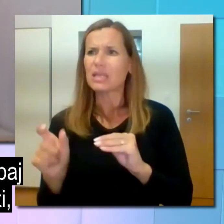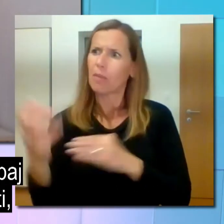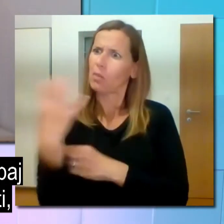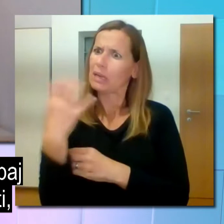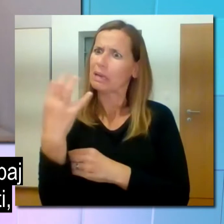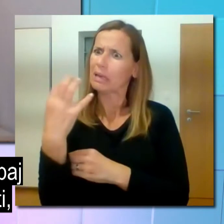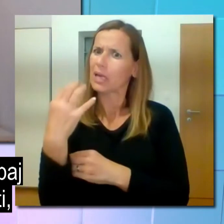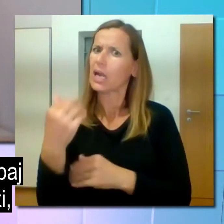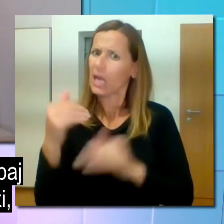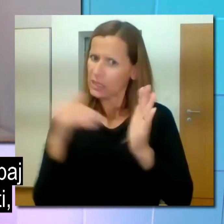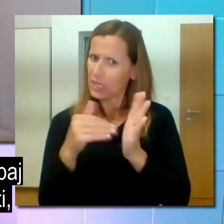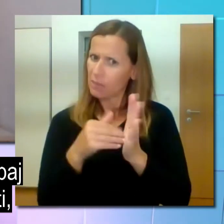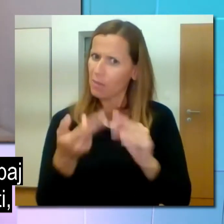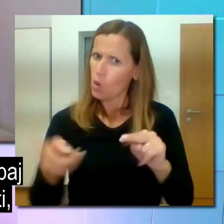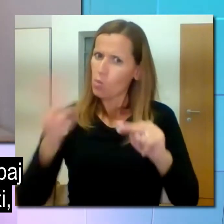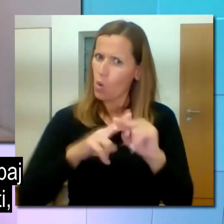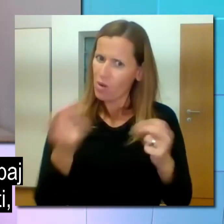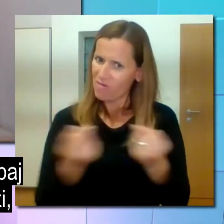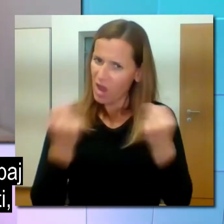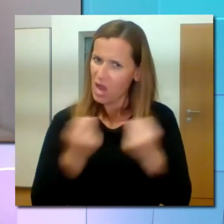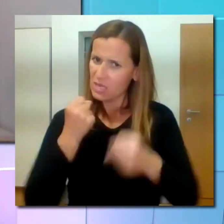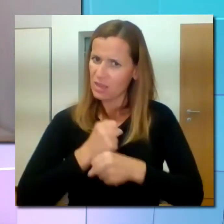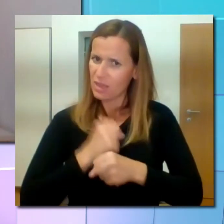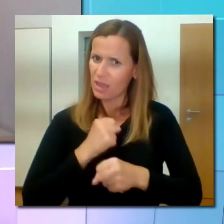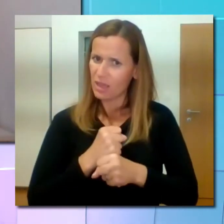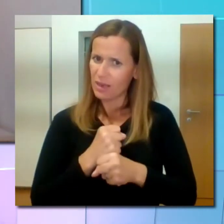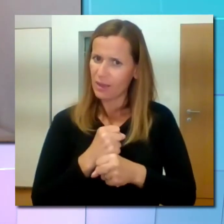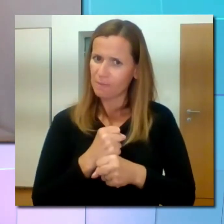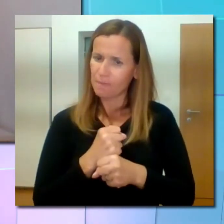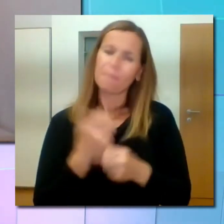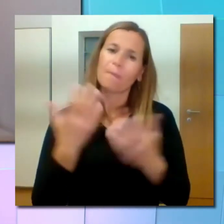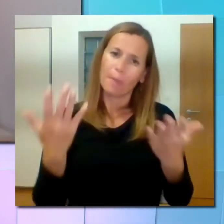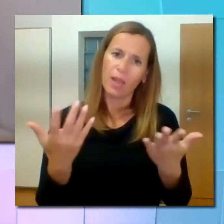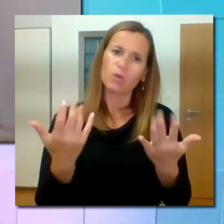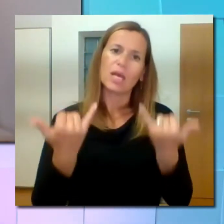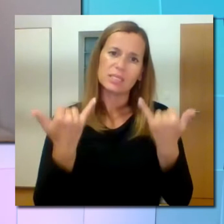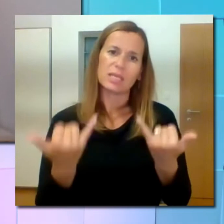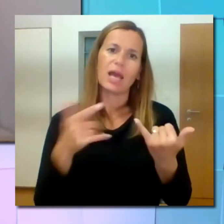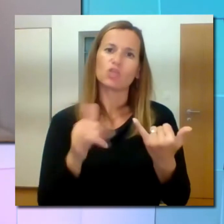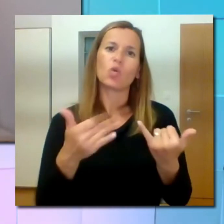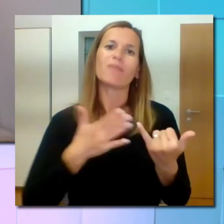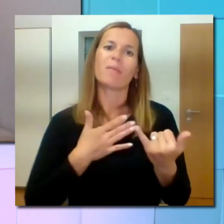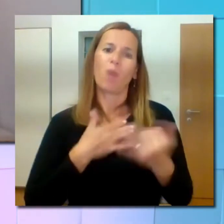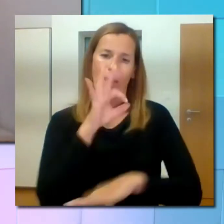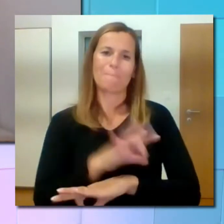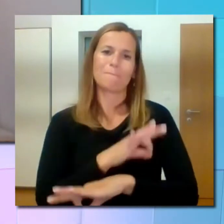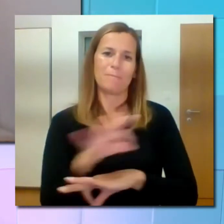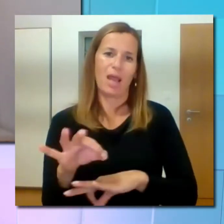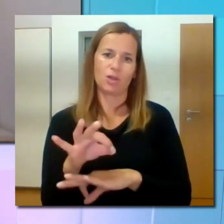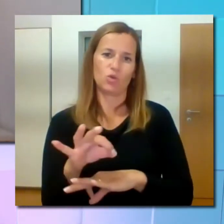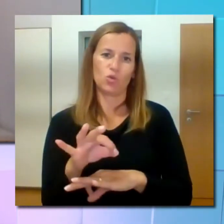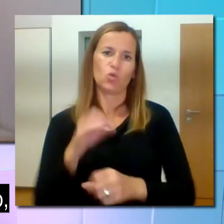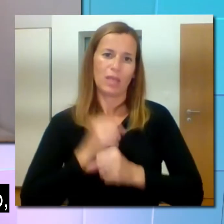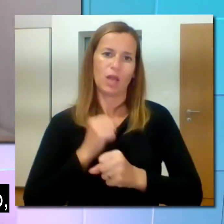da moram pa semečkansko pozet, pa malo bolj delati, tako da je to pač v mojem